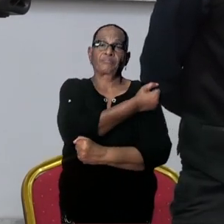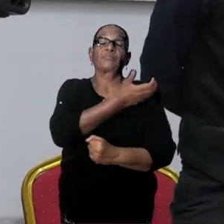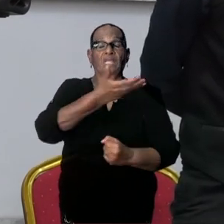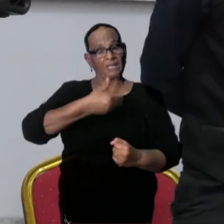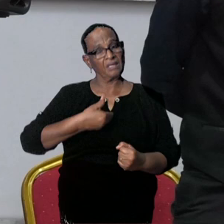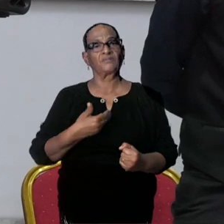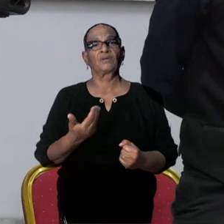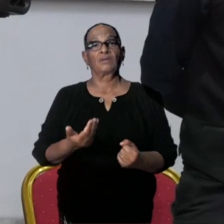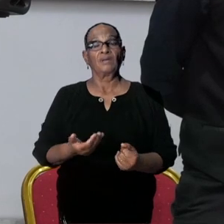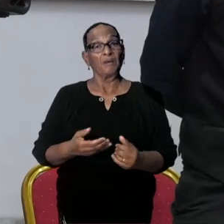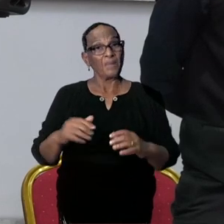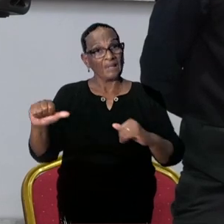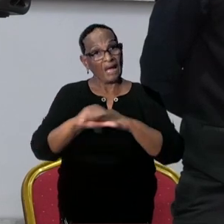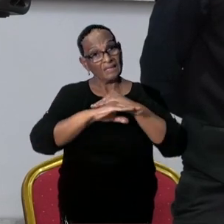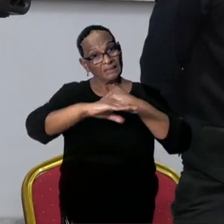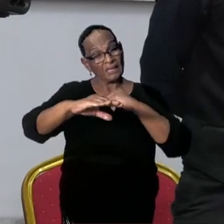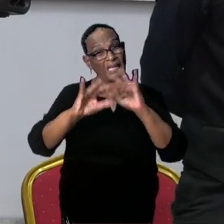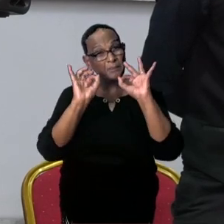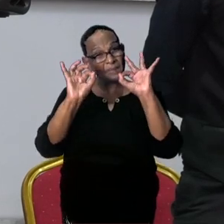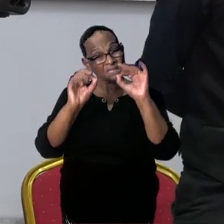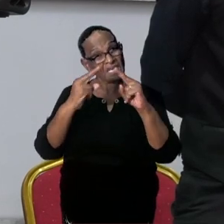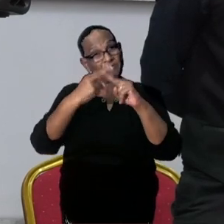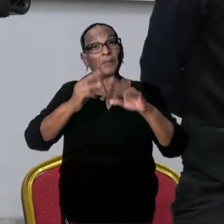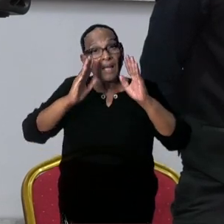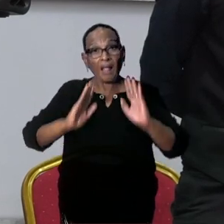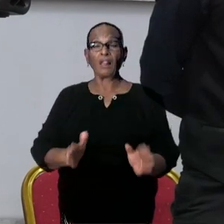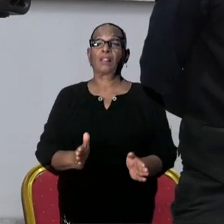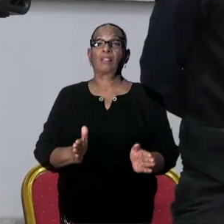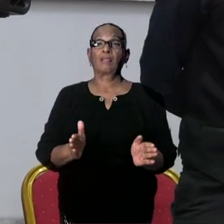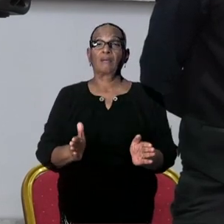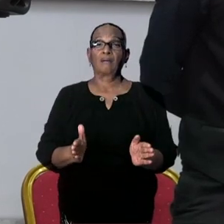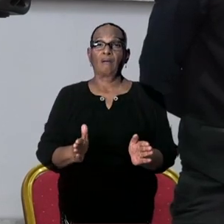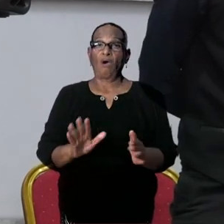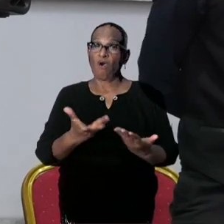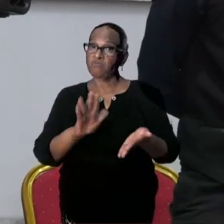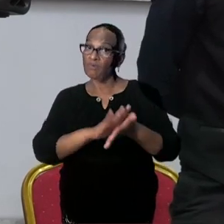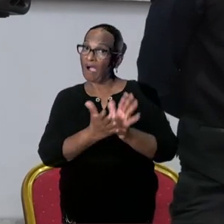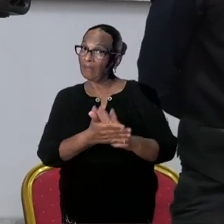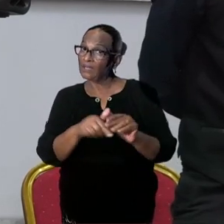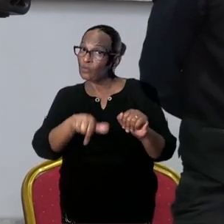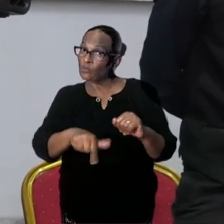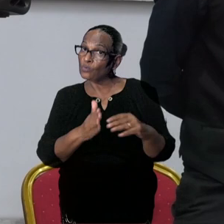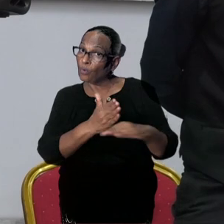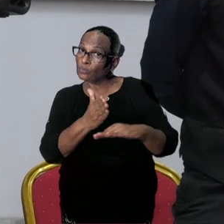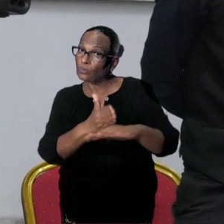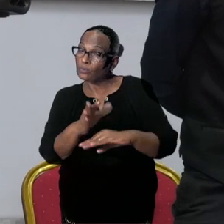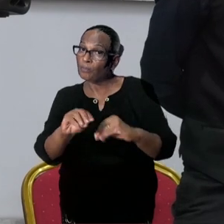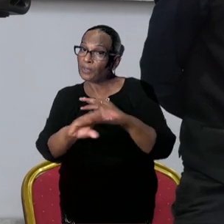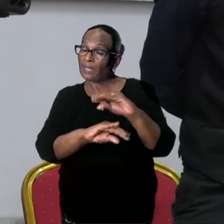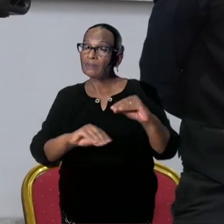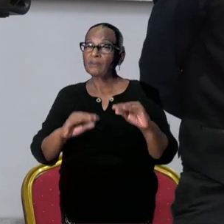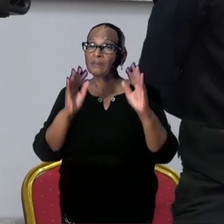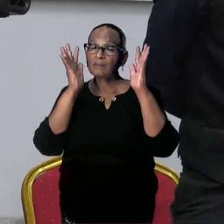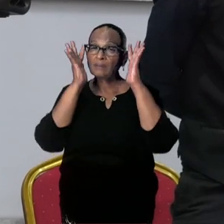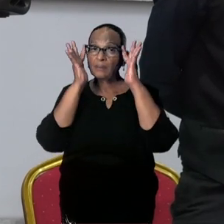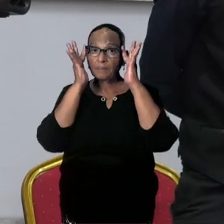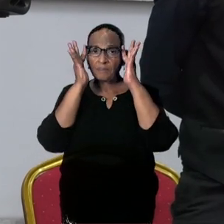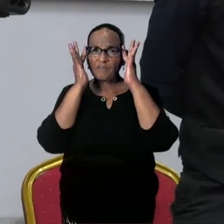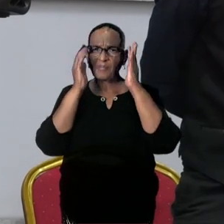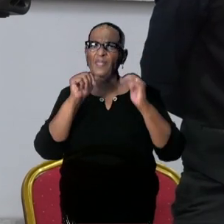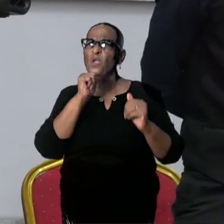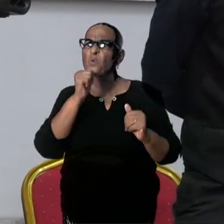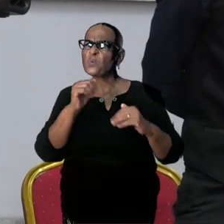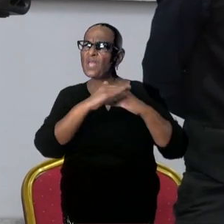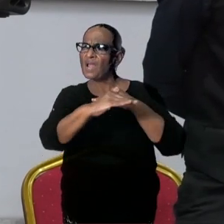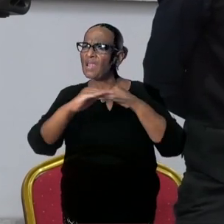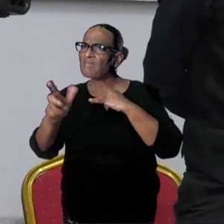landen al concrete afspraken gemaakt? Of zijn er onderhandelingen daarover gaande? En zouden we kunnen weten met